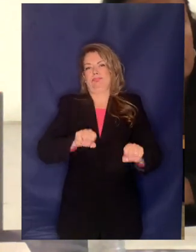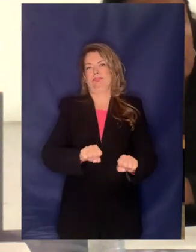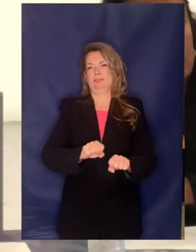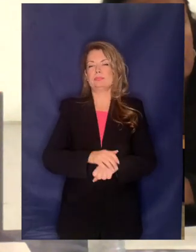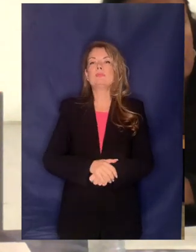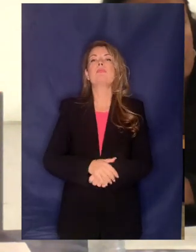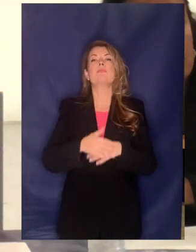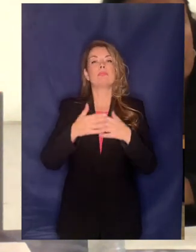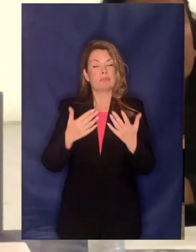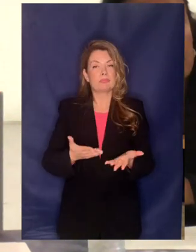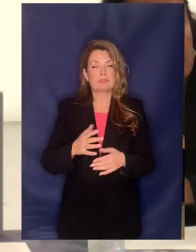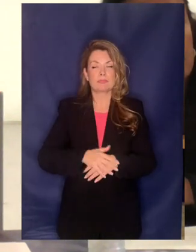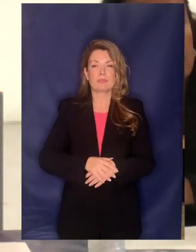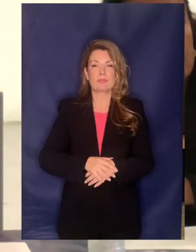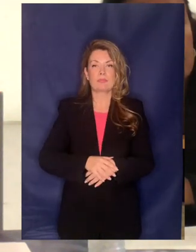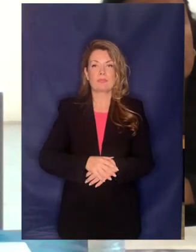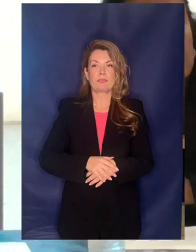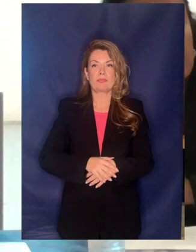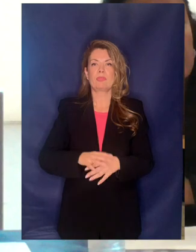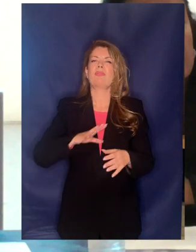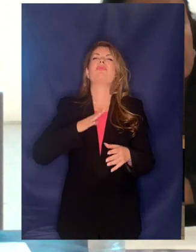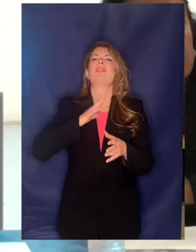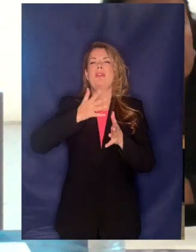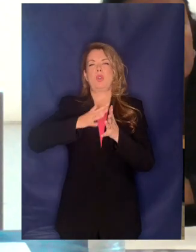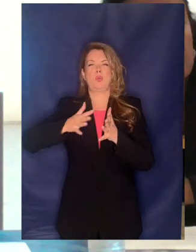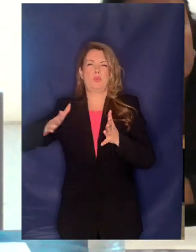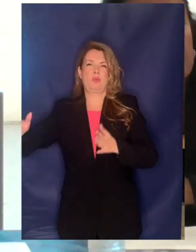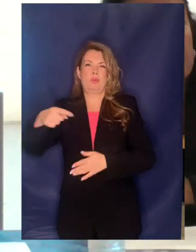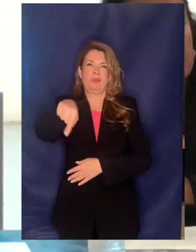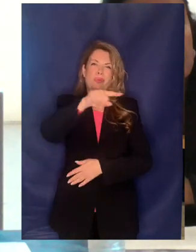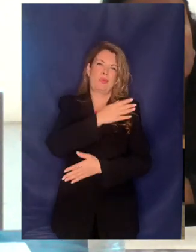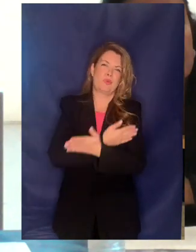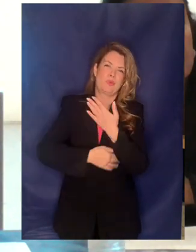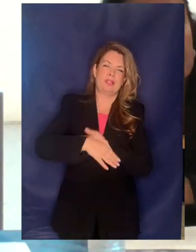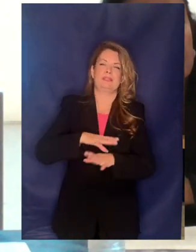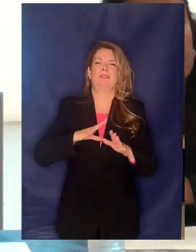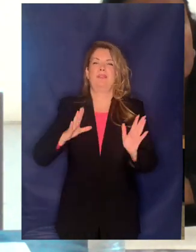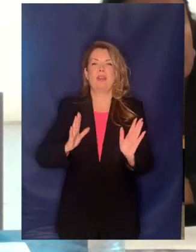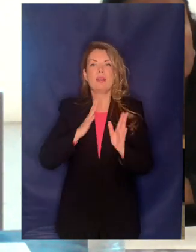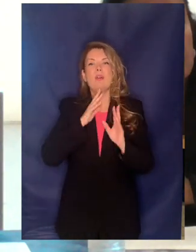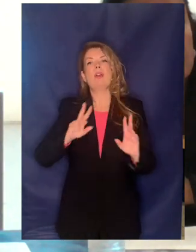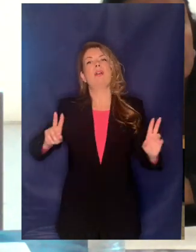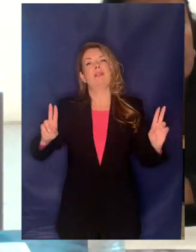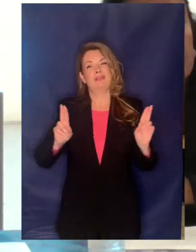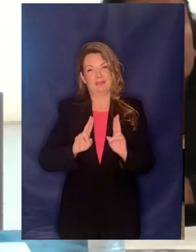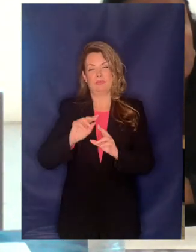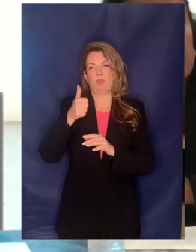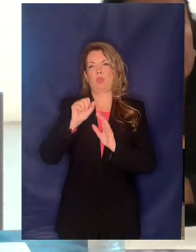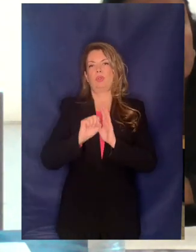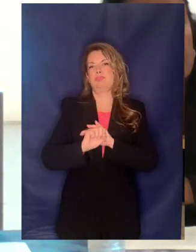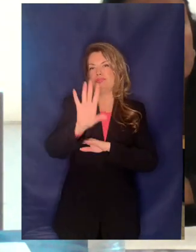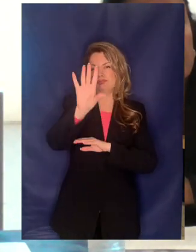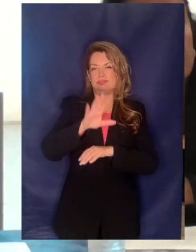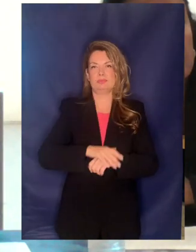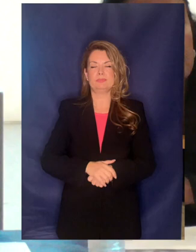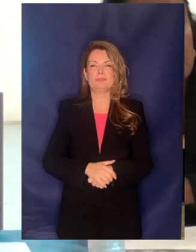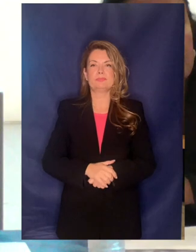έτσι λοιπόν θα ξεκινήσω χωρίς να σας κουράσω βέβαια θα ξεκινήσω με την πρώτη διαφάνεια